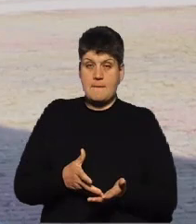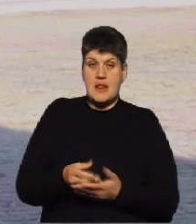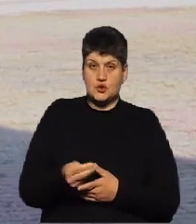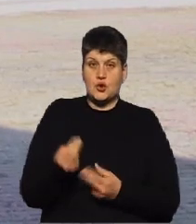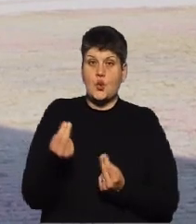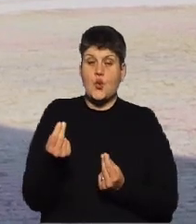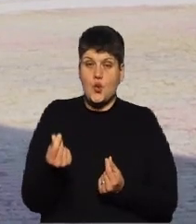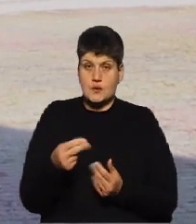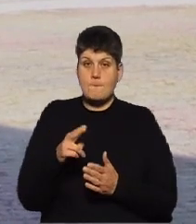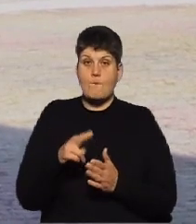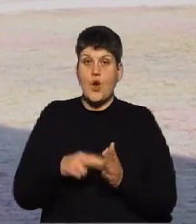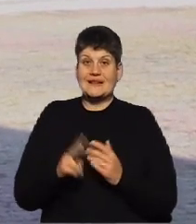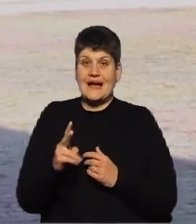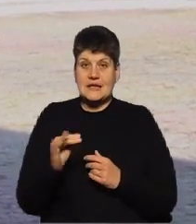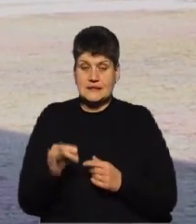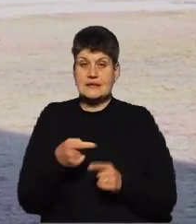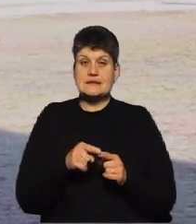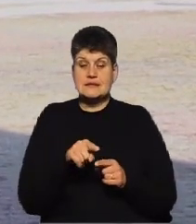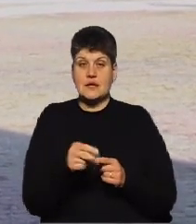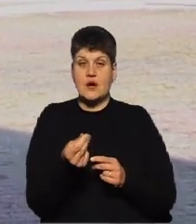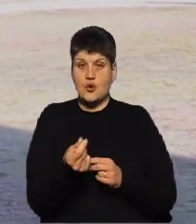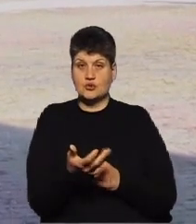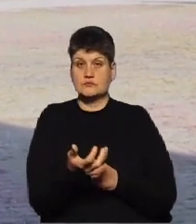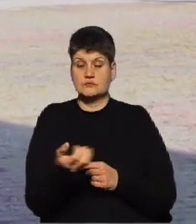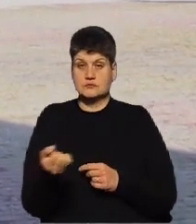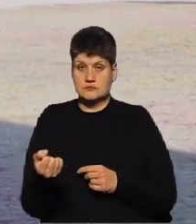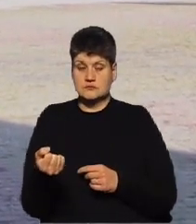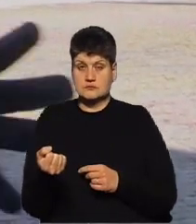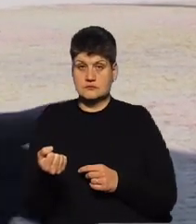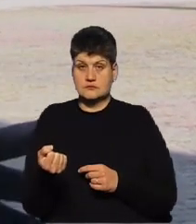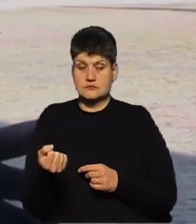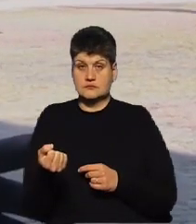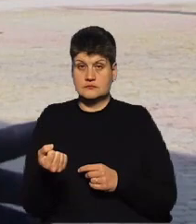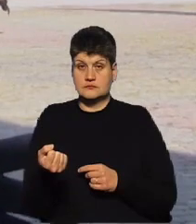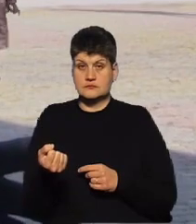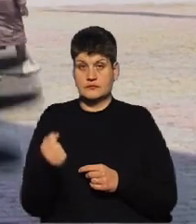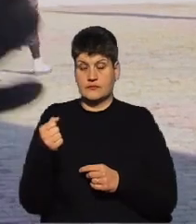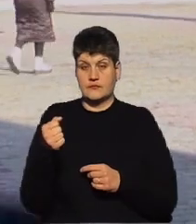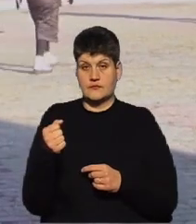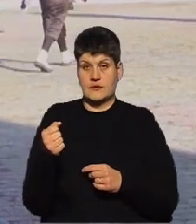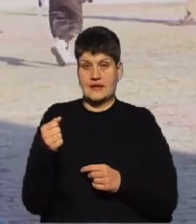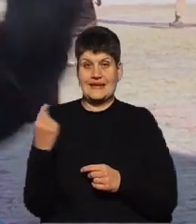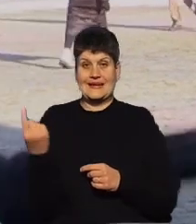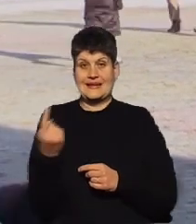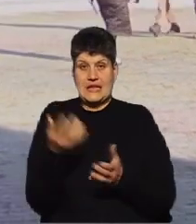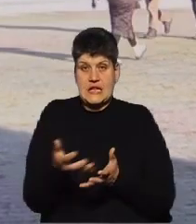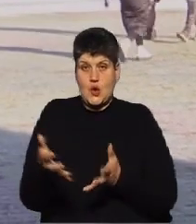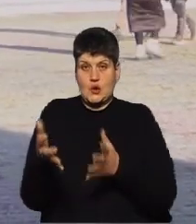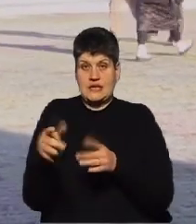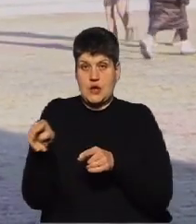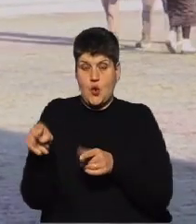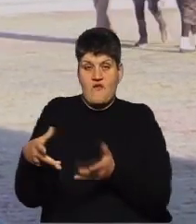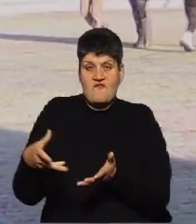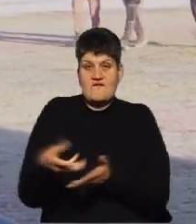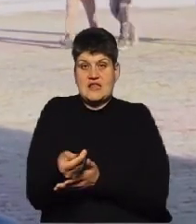податки, Такі гроші надходять в казну держави, так званий єдиний котел, з якого фінансуються різні